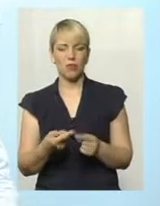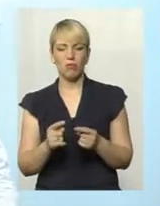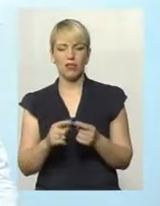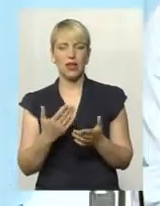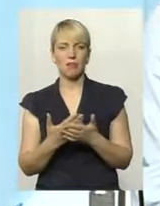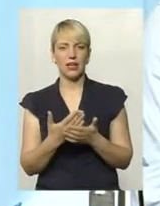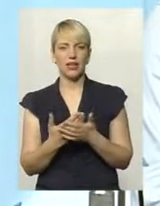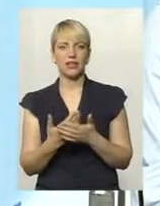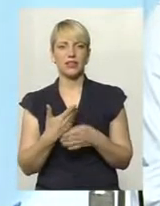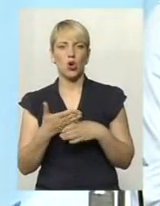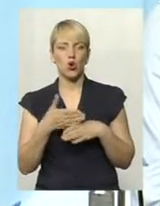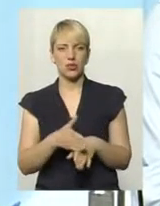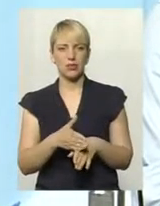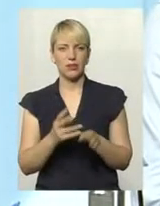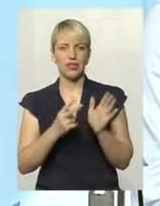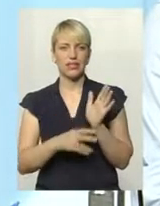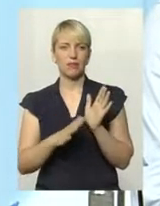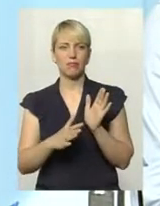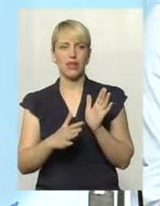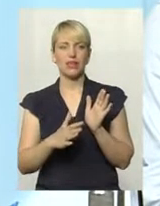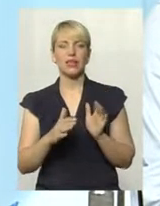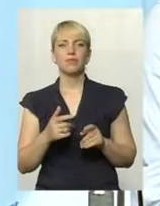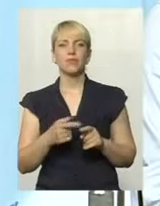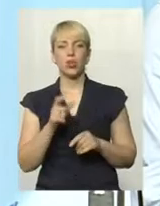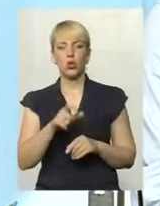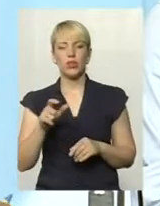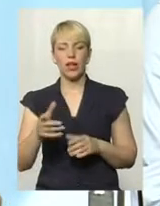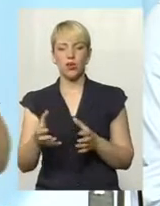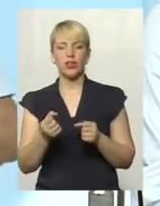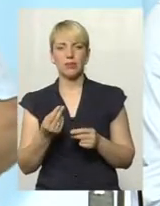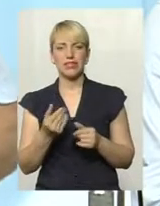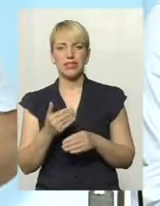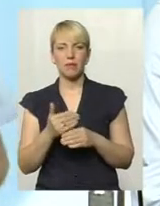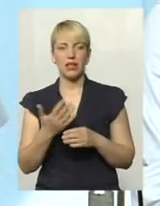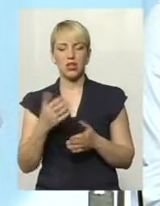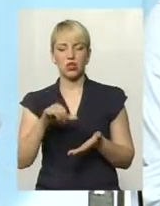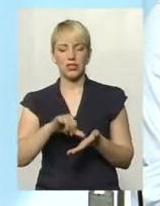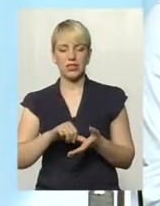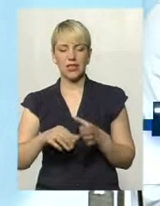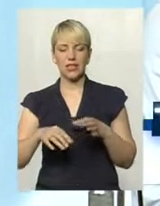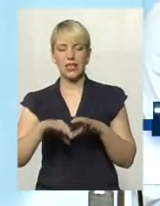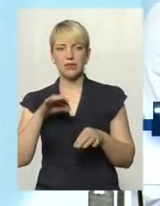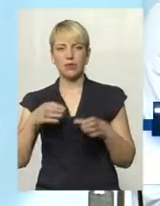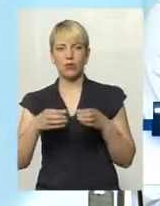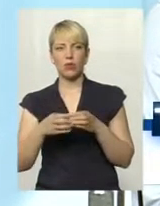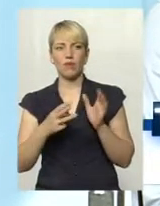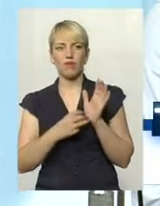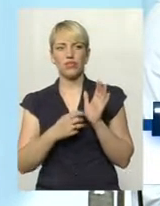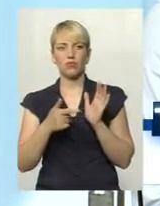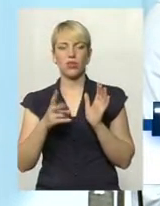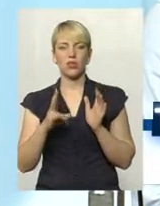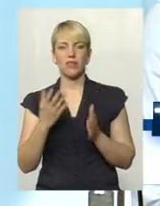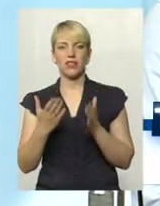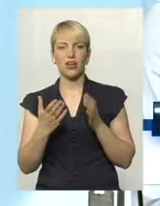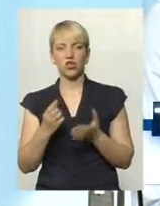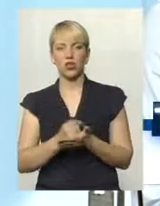наприклад, 75 чоловік получає ці стипендії. Якщо член збірної команди України, то 800 гривень, якщо